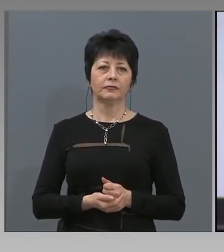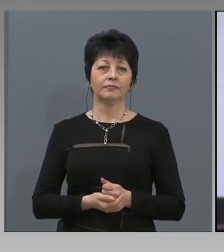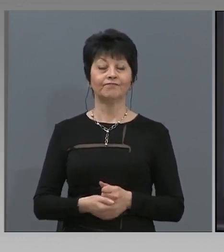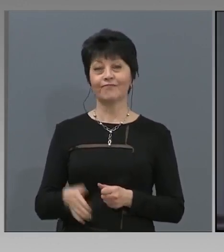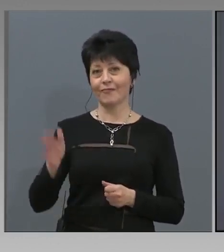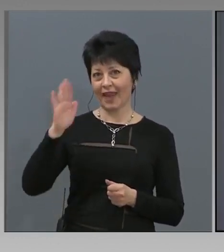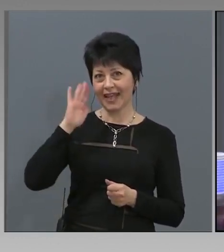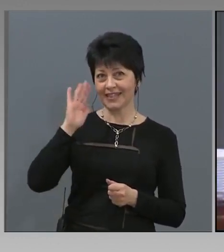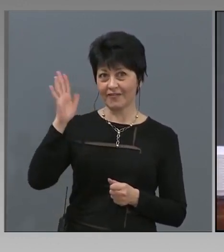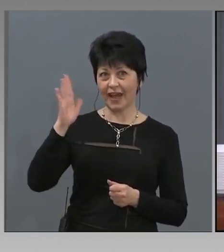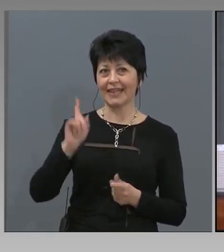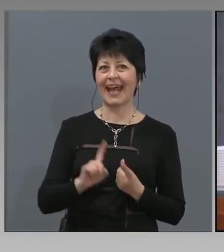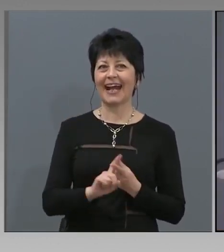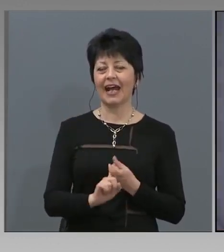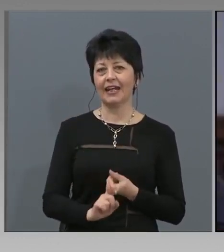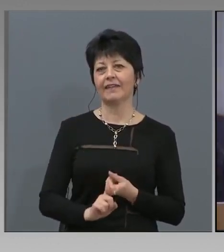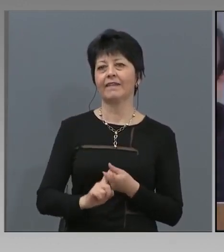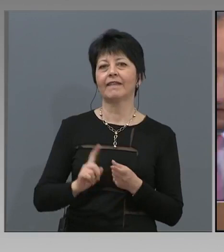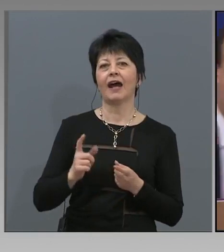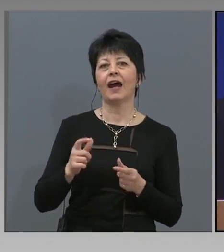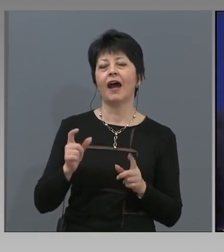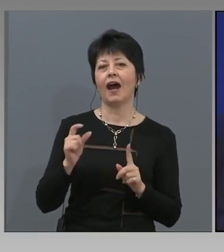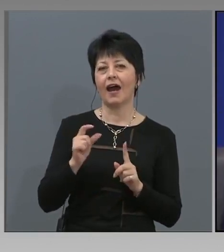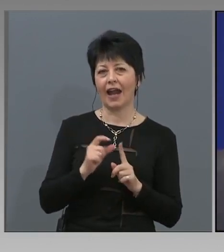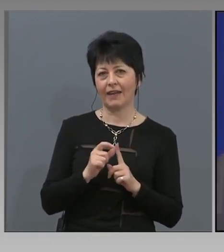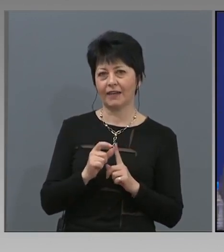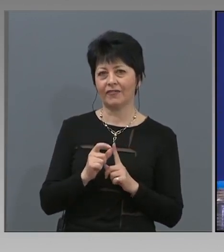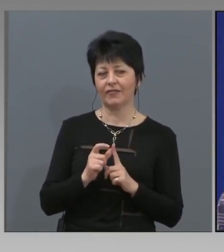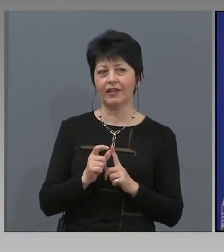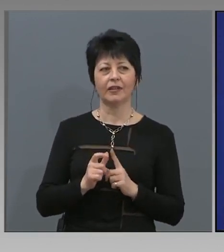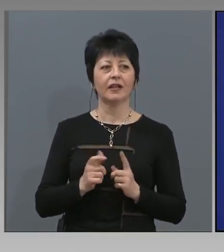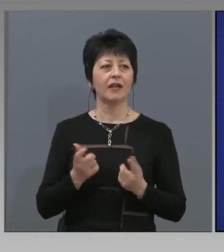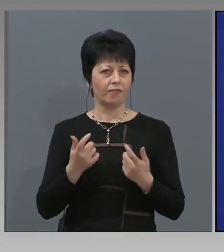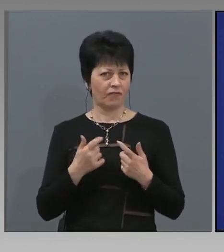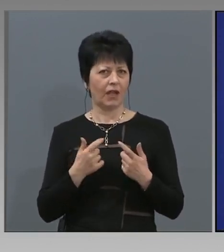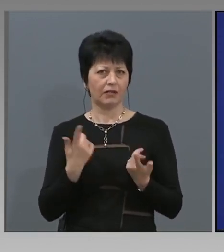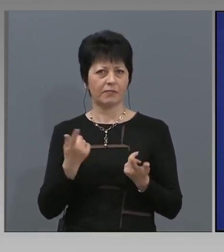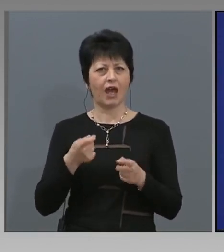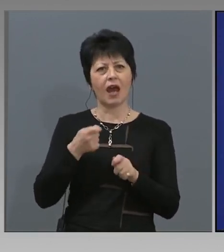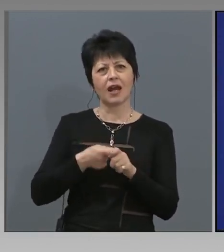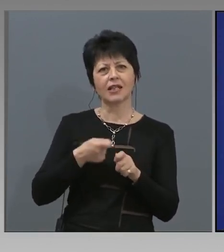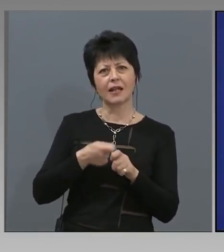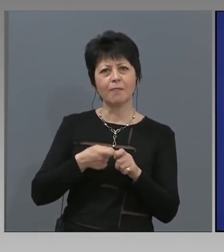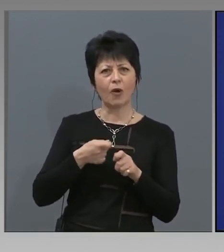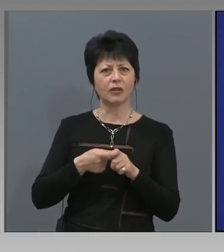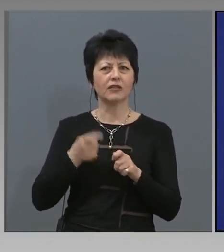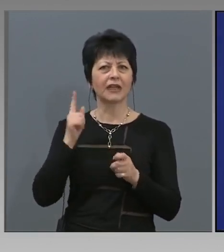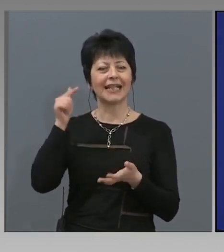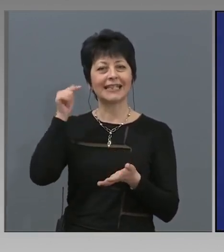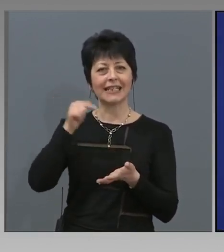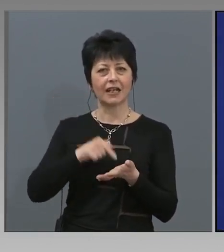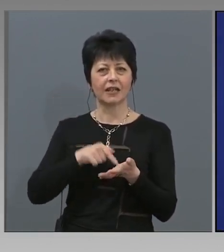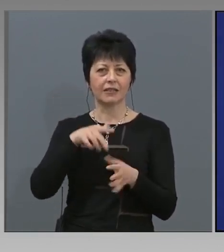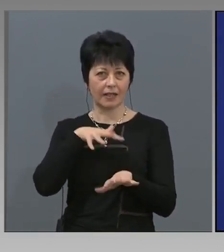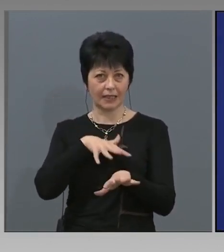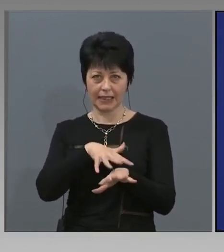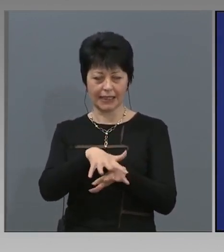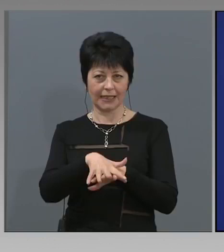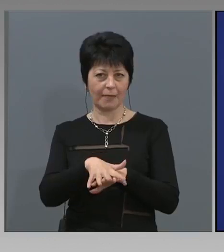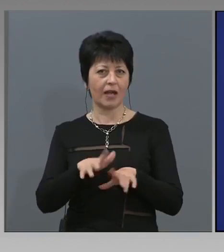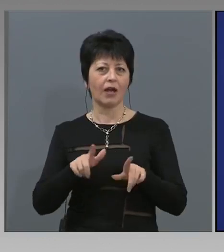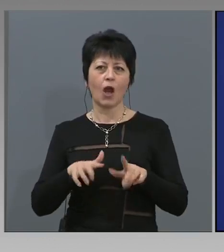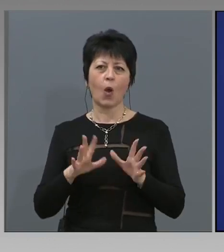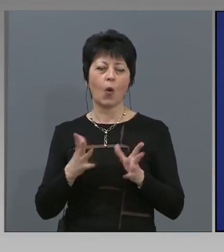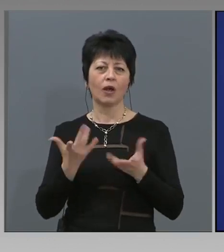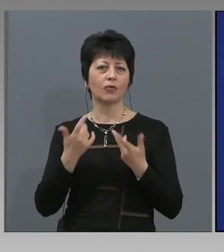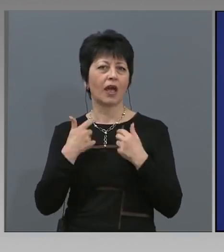Здравейте, Калин Радев, Software Group. Ние сме разработчици на централизираната система, която,